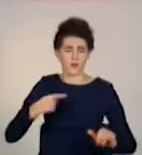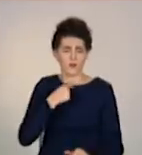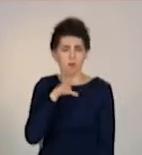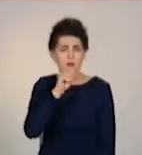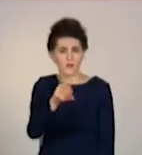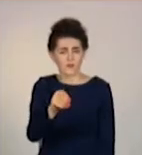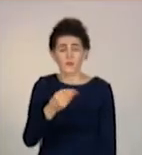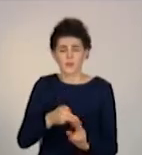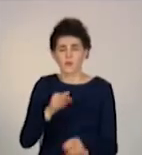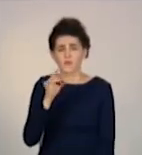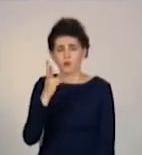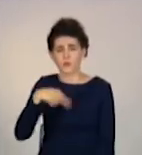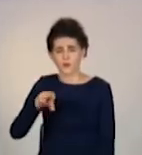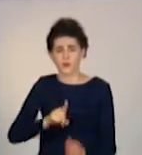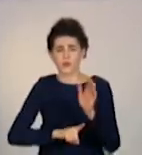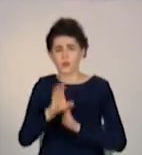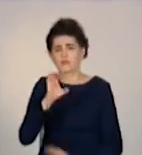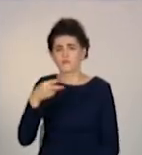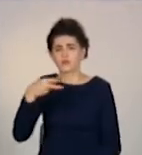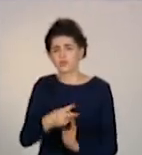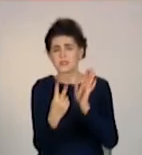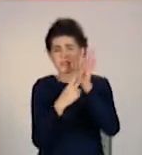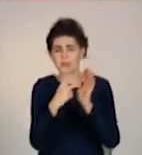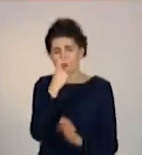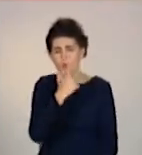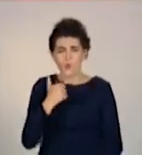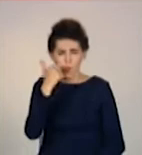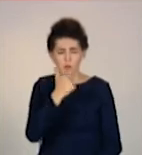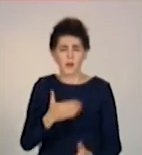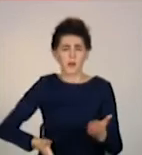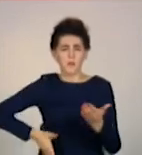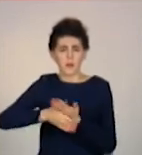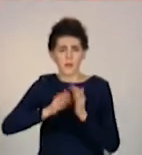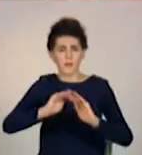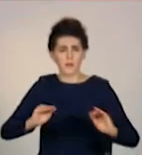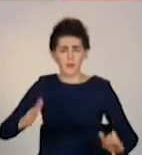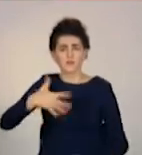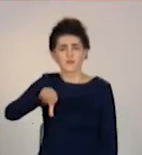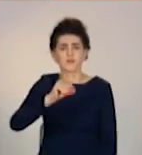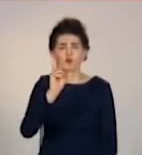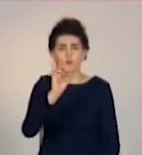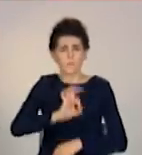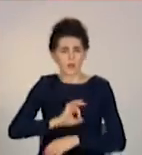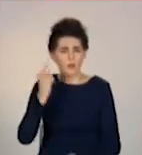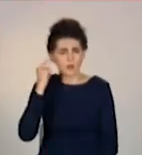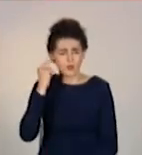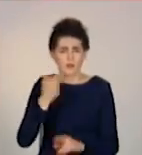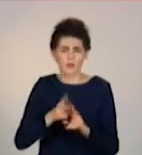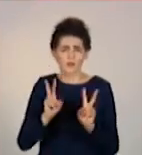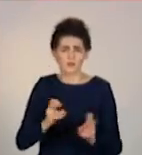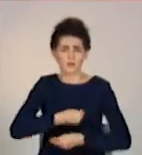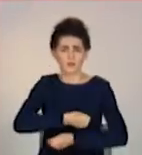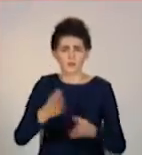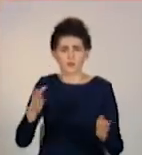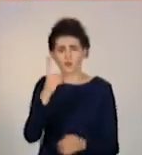Фонд Ріната Ахметова від 2007 року допомагає малюкам з вадами слуху. Завдяки цьому проєкту встановлено вже